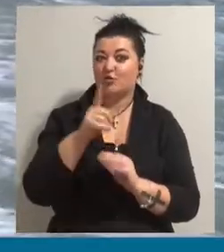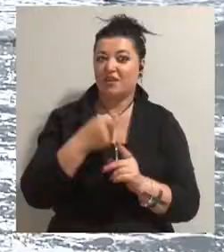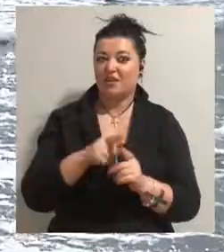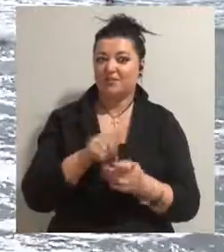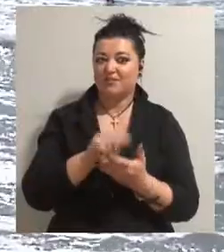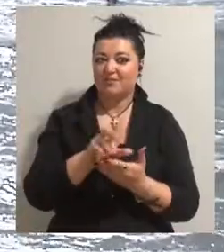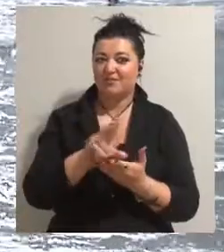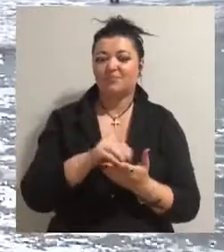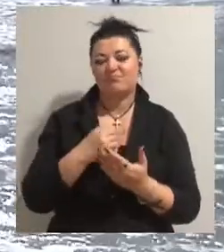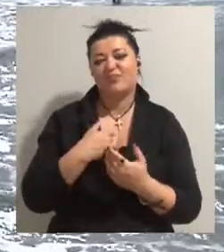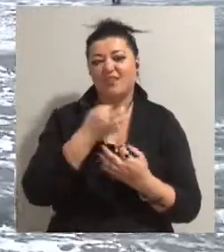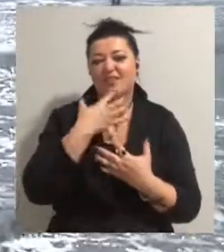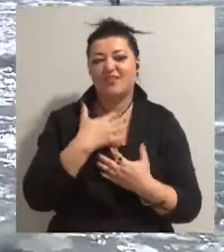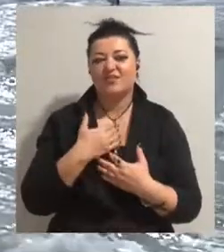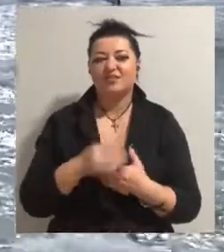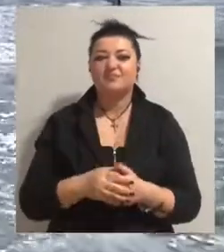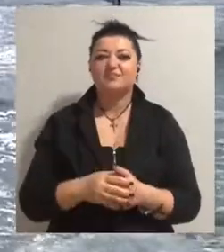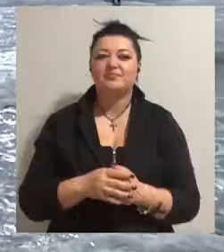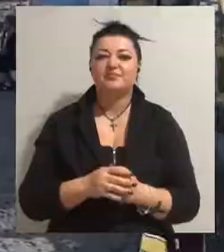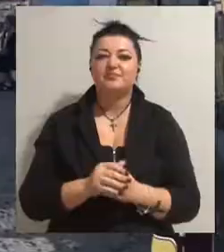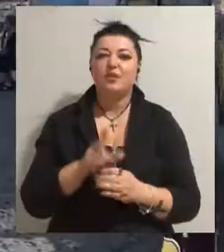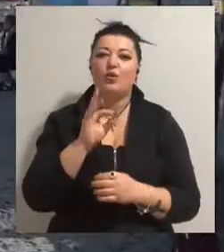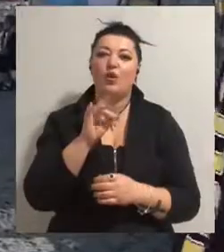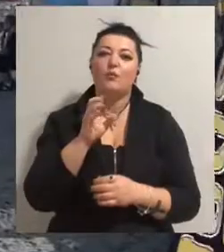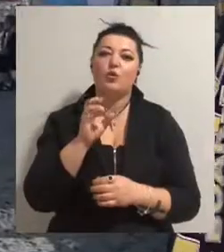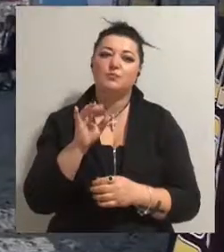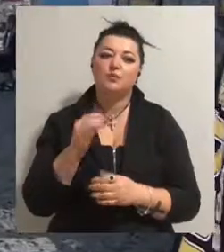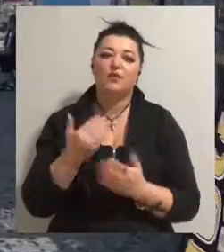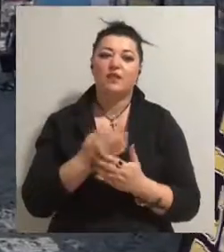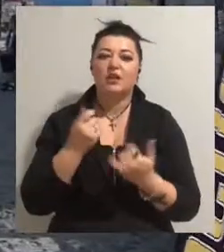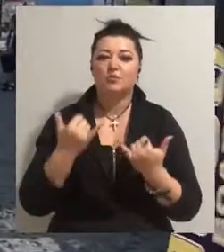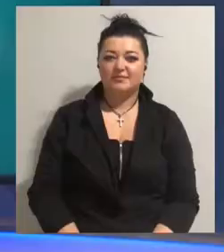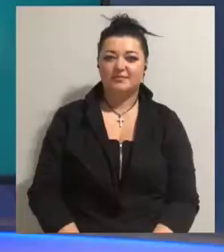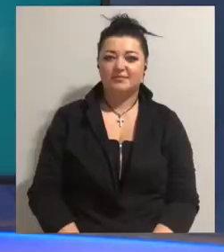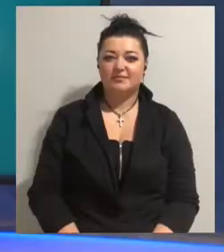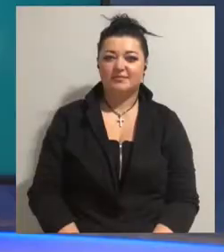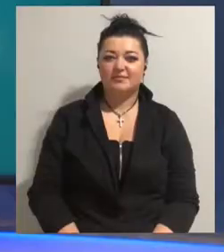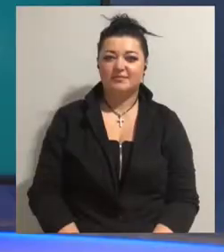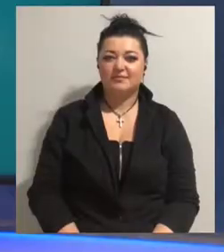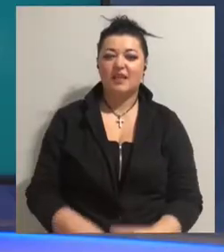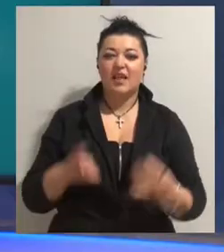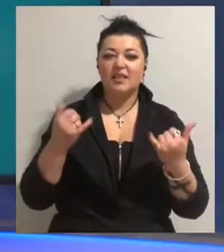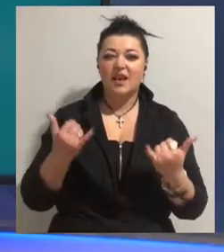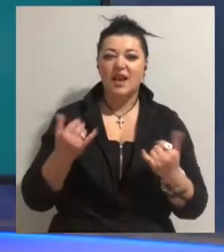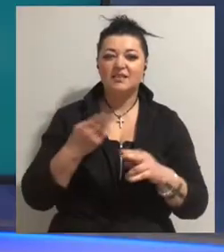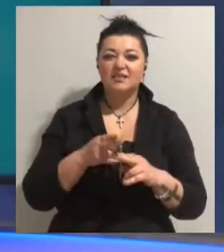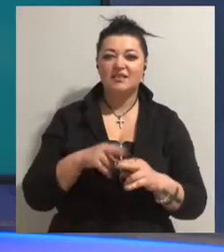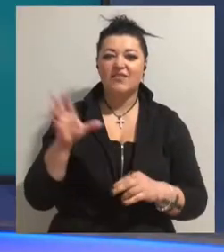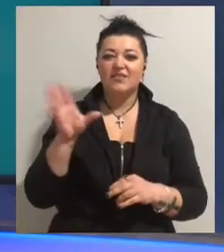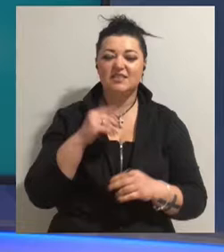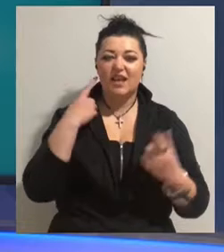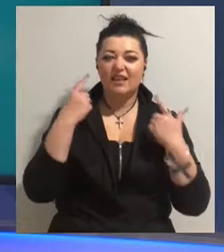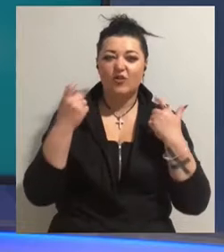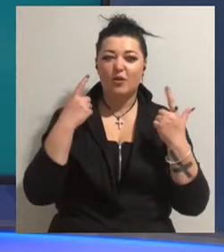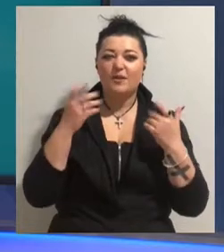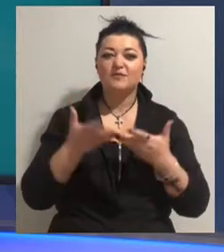мені подобається. Олег Корейба, Борис Масливцев, новини на Суспільному, Одеса. Наразі це вся інформація. В